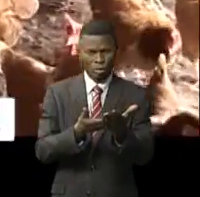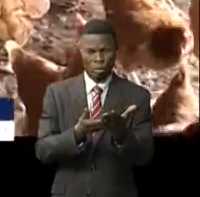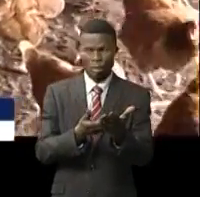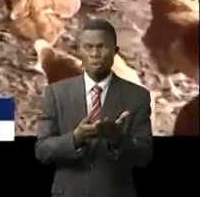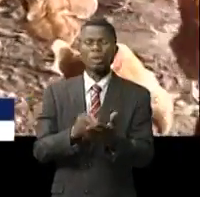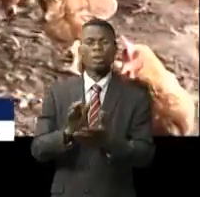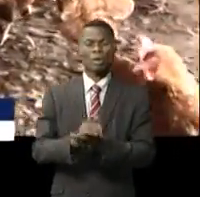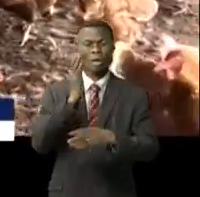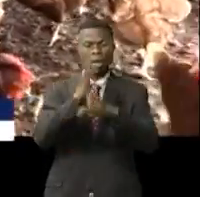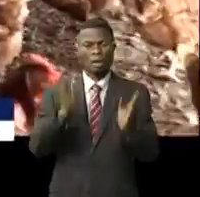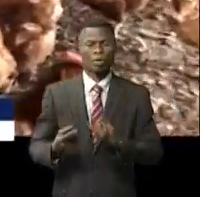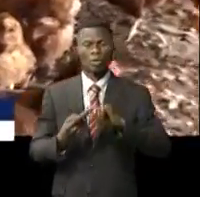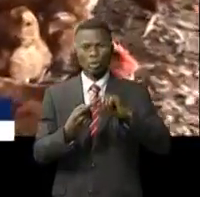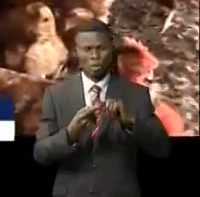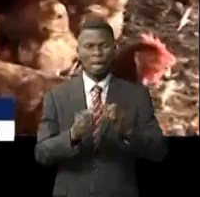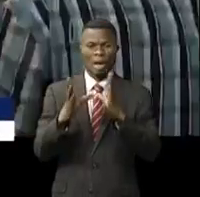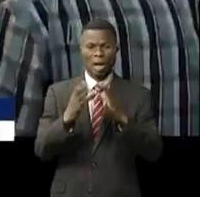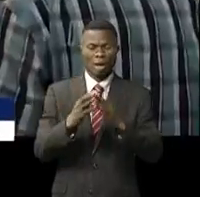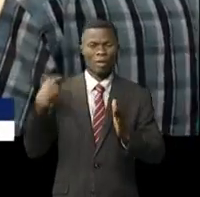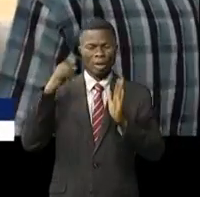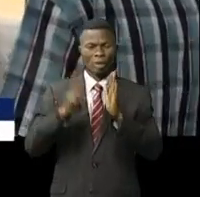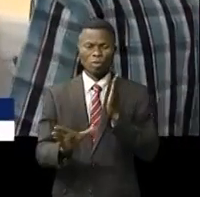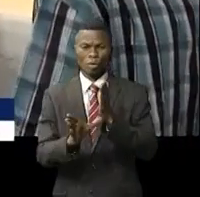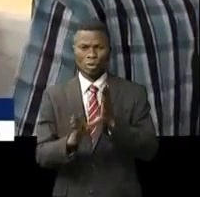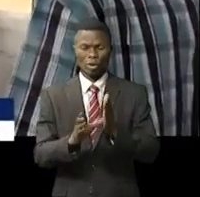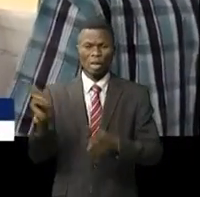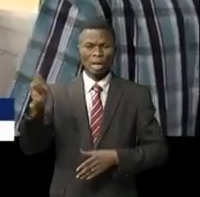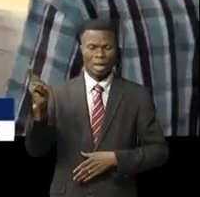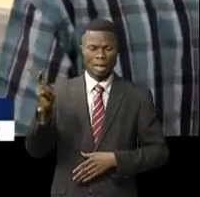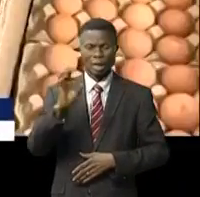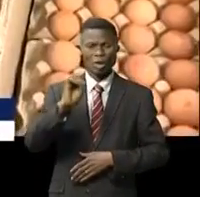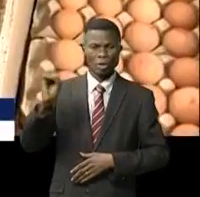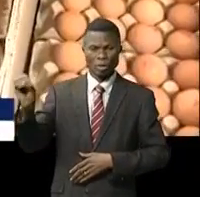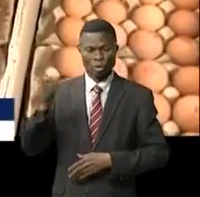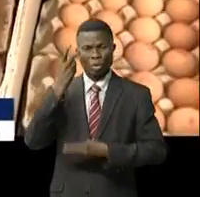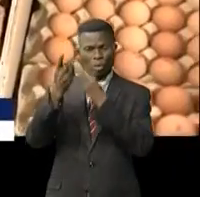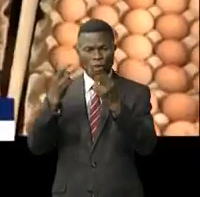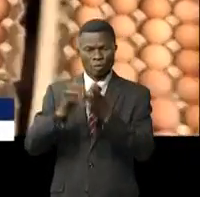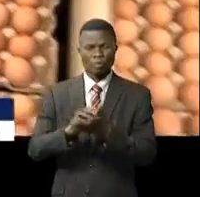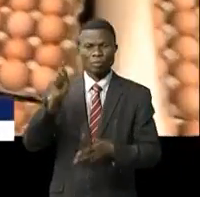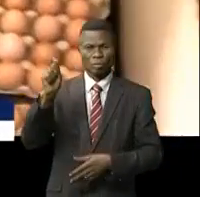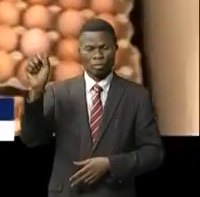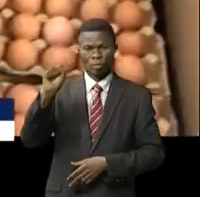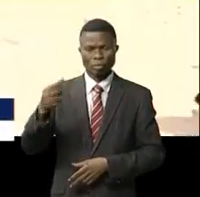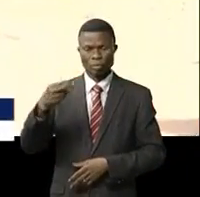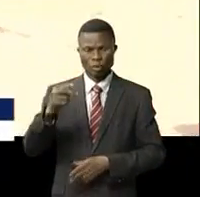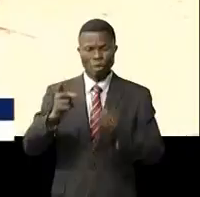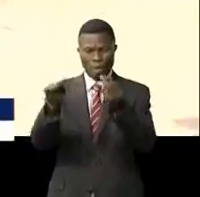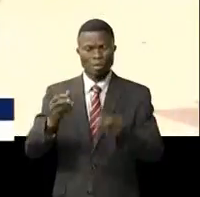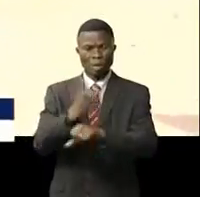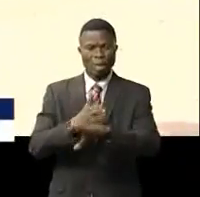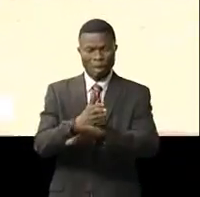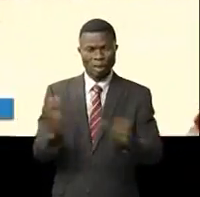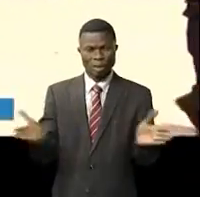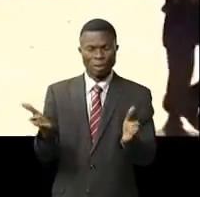pierre deux coups le conseil principal accompagné de la gouverneure intérimaire du Kasset oriental a visité à Tchilengue le domaine agro-industriel